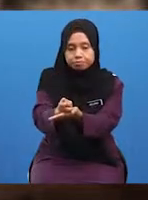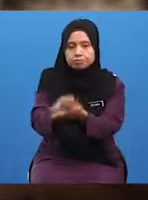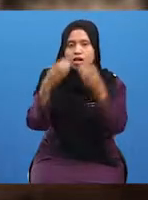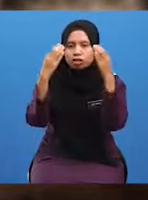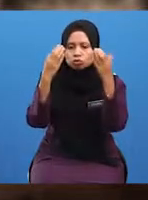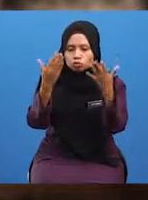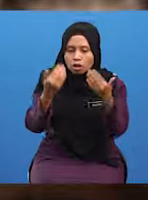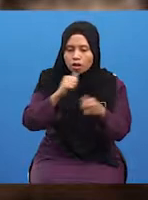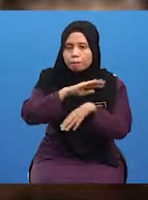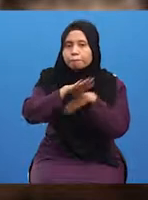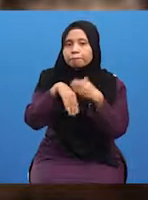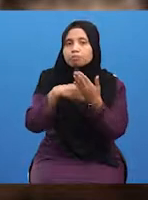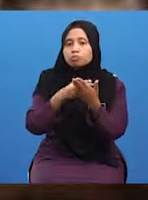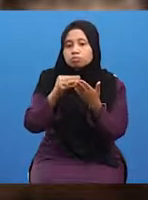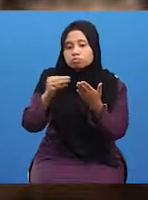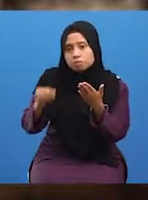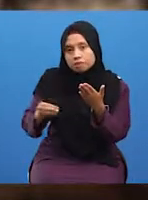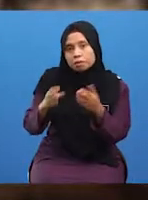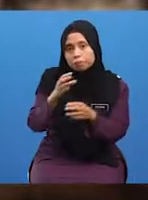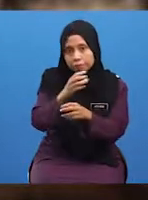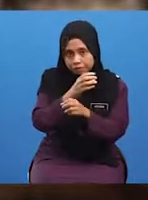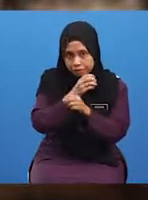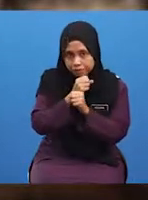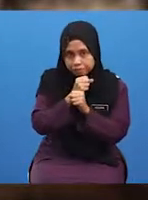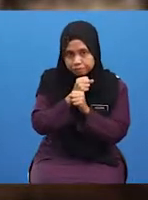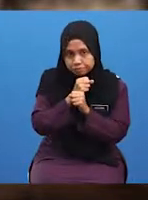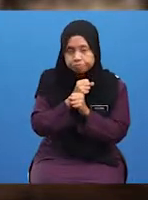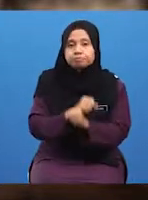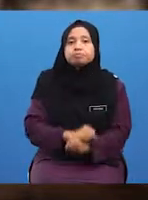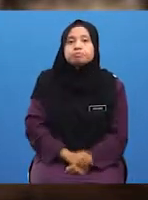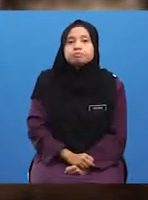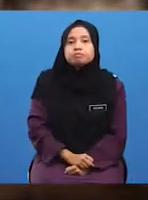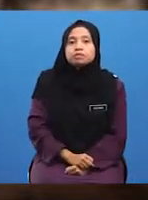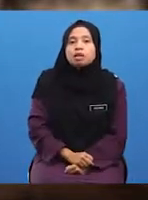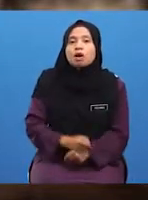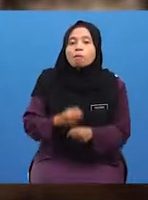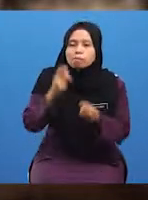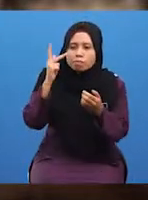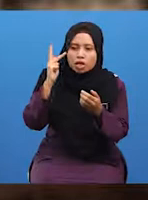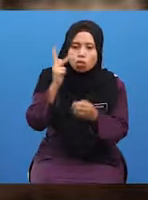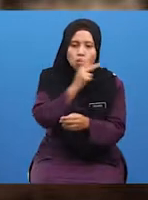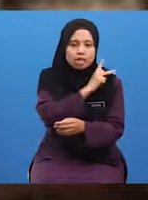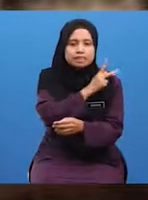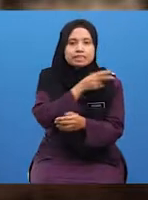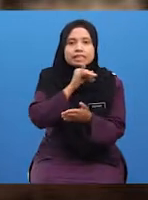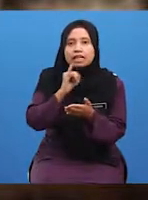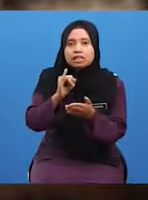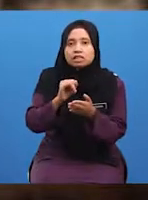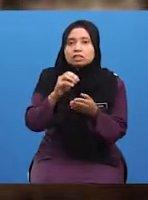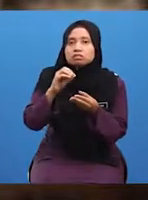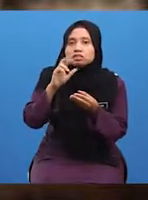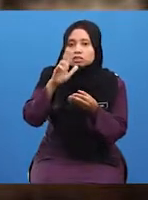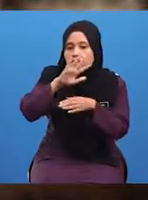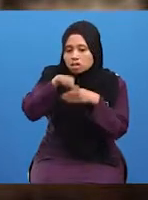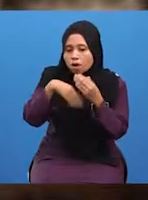di akhir pembelajaran nanti, semua pelajar dapat menguasai ketiga